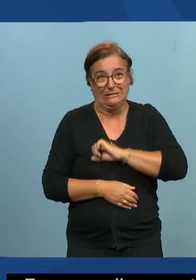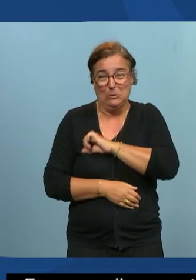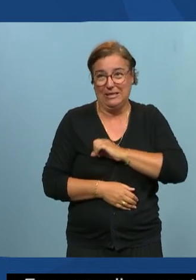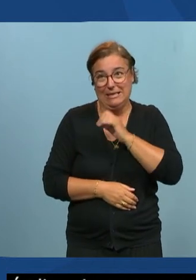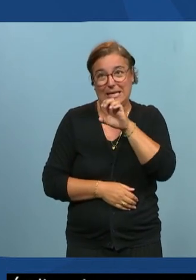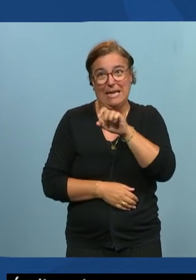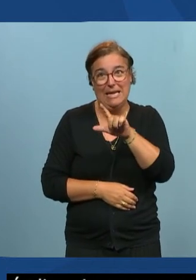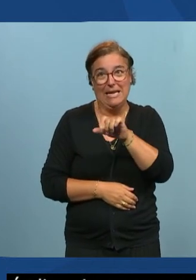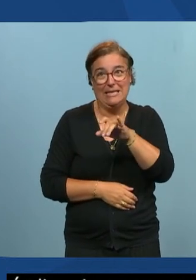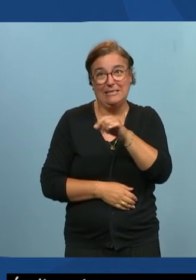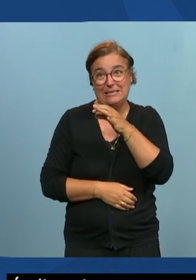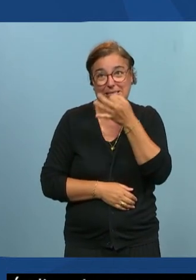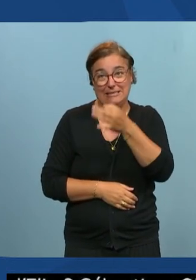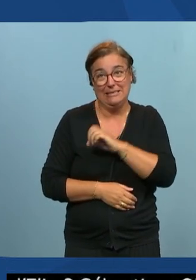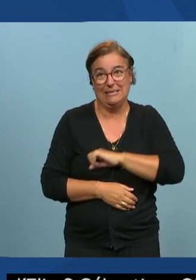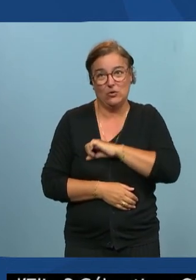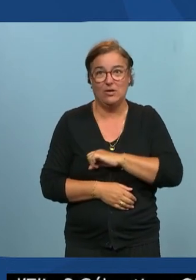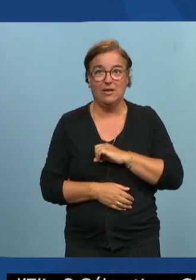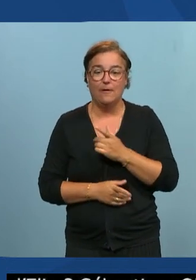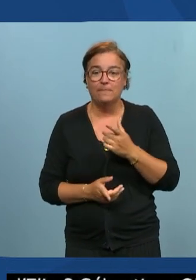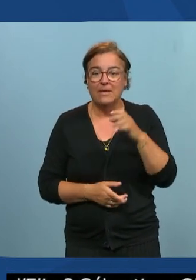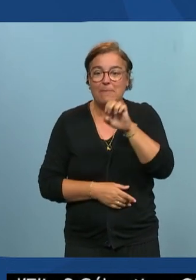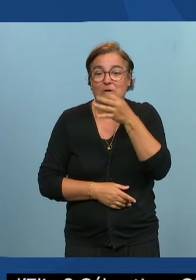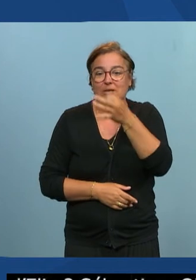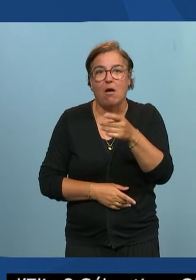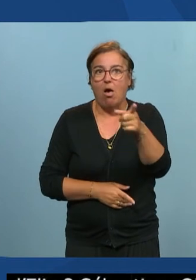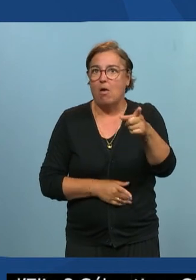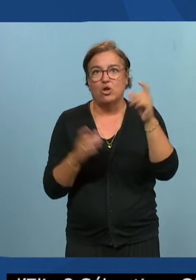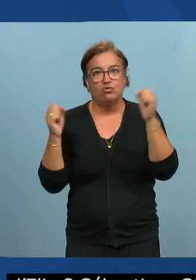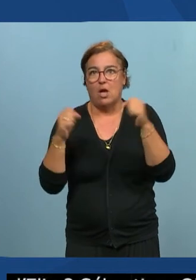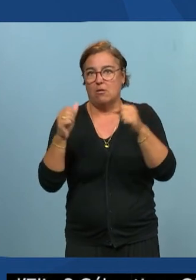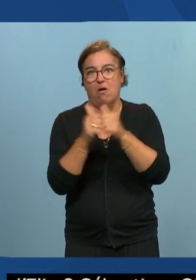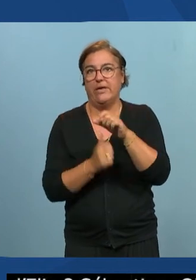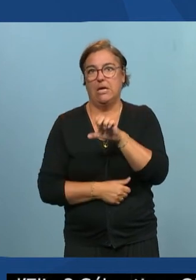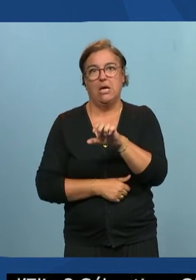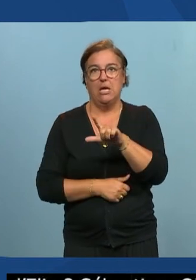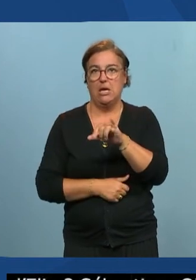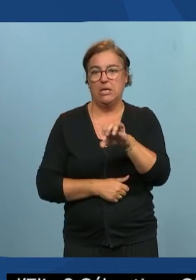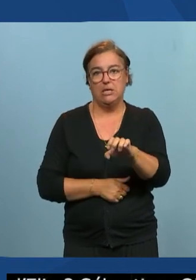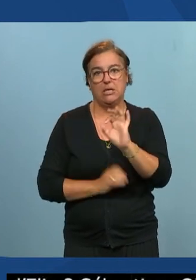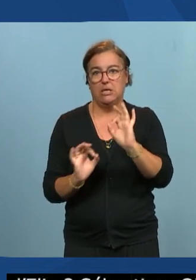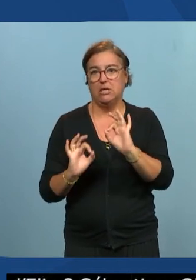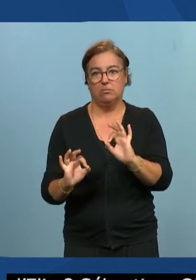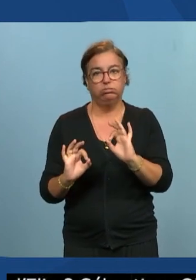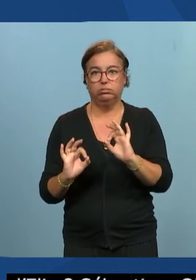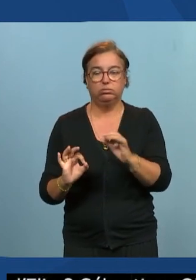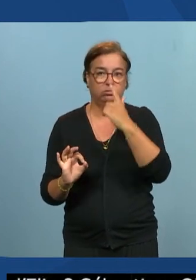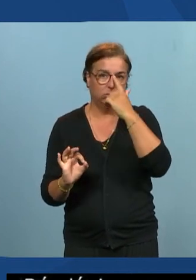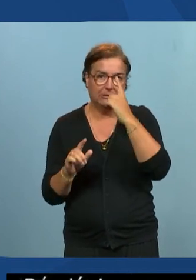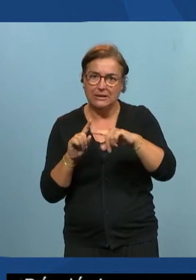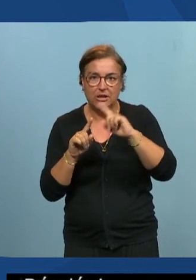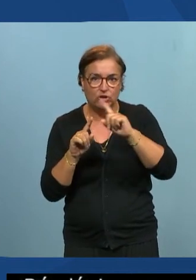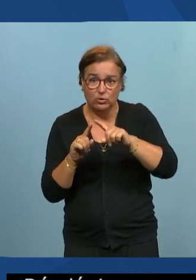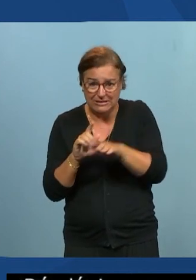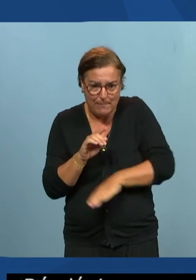suis en pleinement d'accord avec Elie c'est c'est des choses qui font partie de la